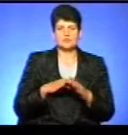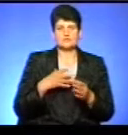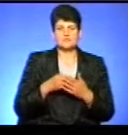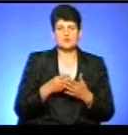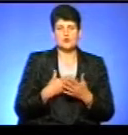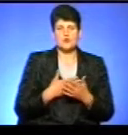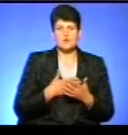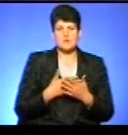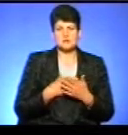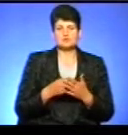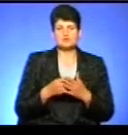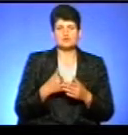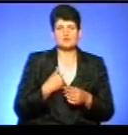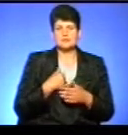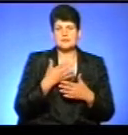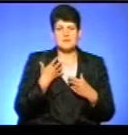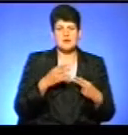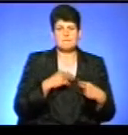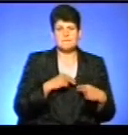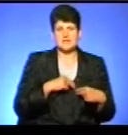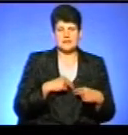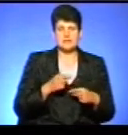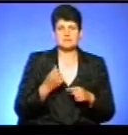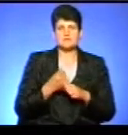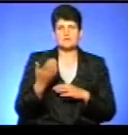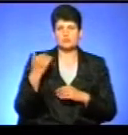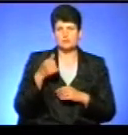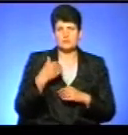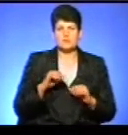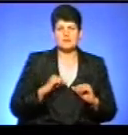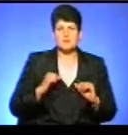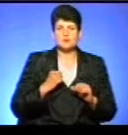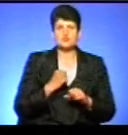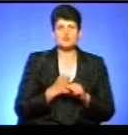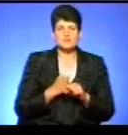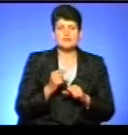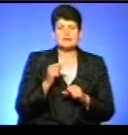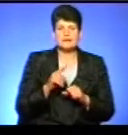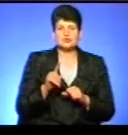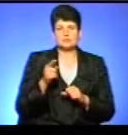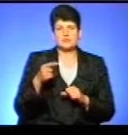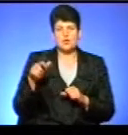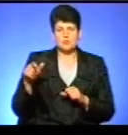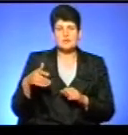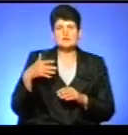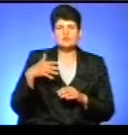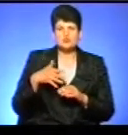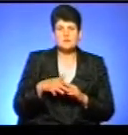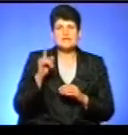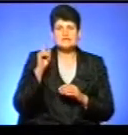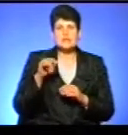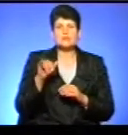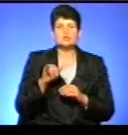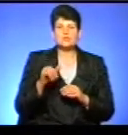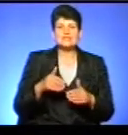громадський бюджет, тобто в нас вже немає цих партнерів, які працювали минулого року, і ми намагаємося зробити так, щоб тернополяни зрозуміли і знали, куди